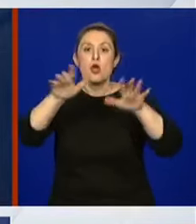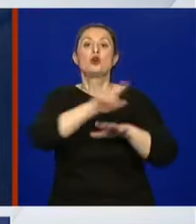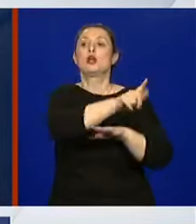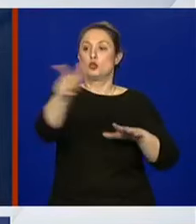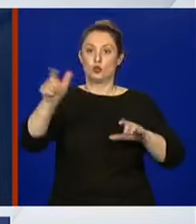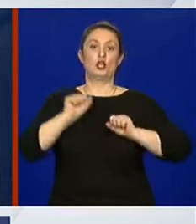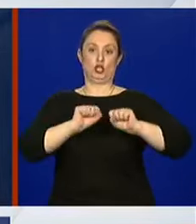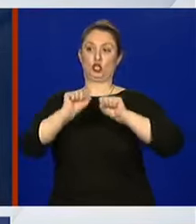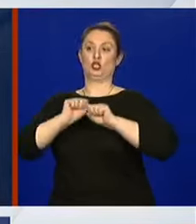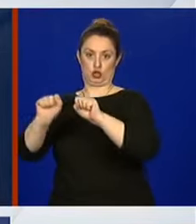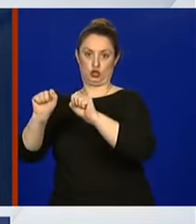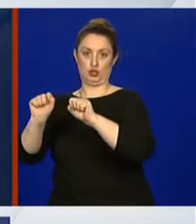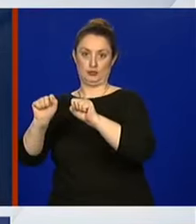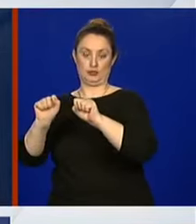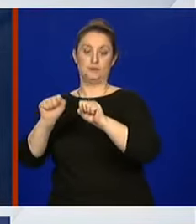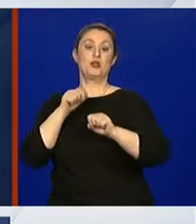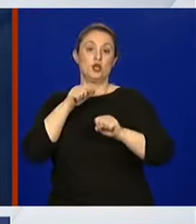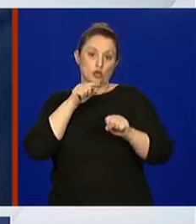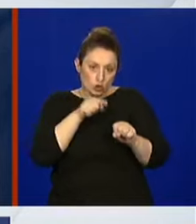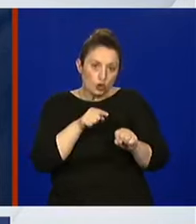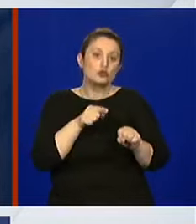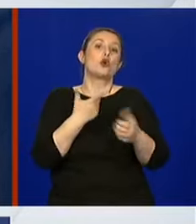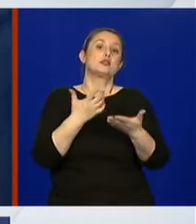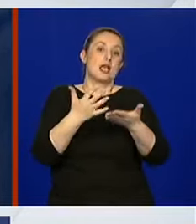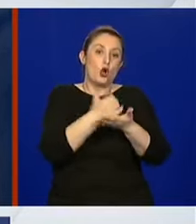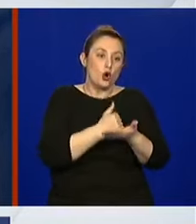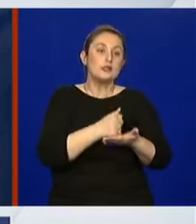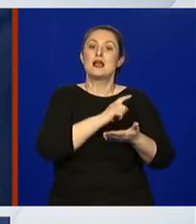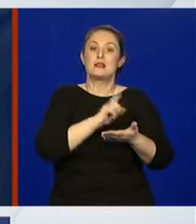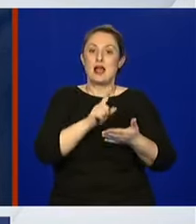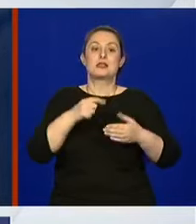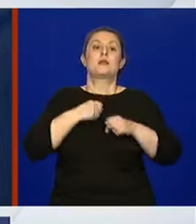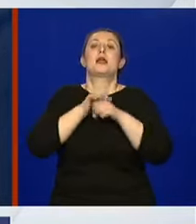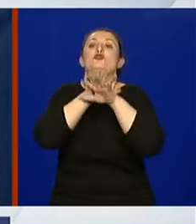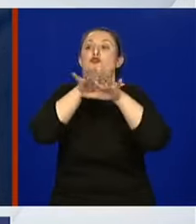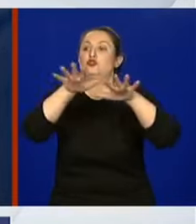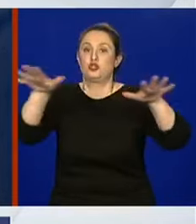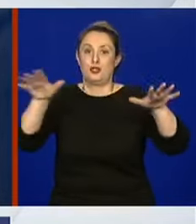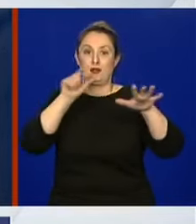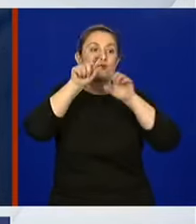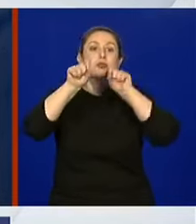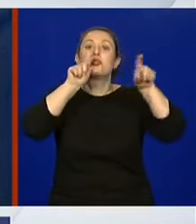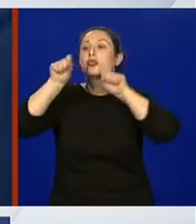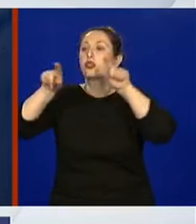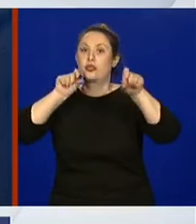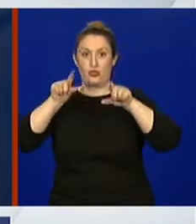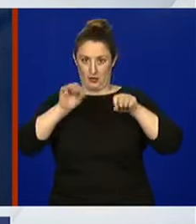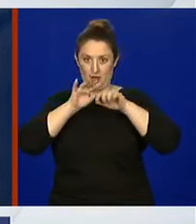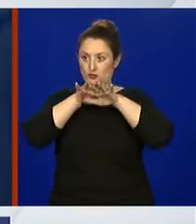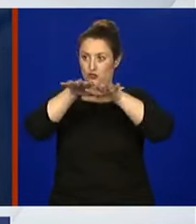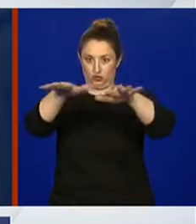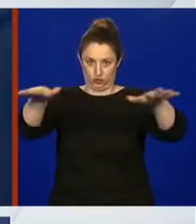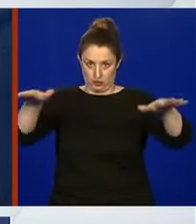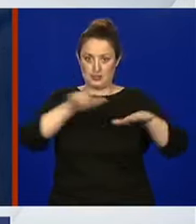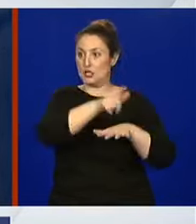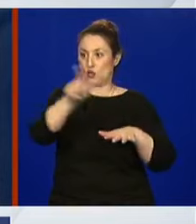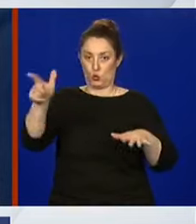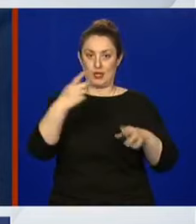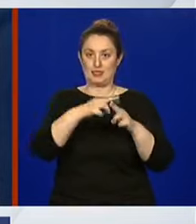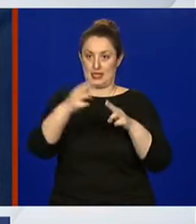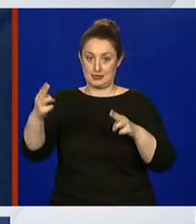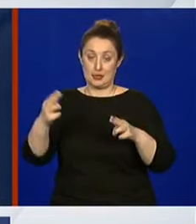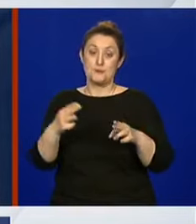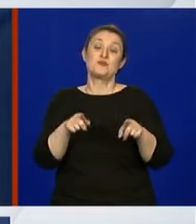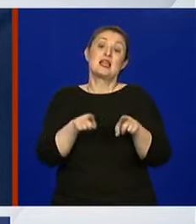I ta maska je korisna u tom smislu da se ne širi taj aerosol i kapljice i štiti druge i djelobično štiti od nas